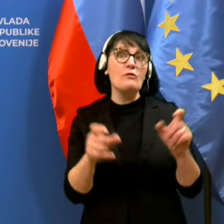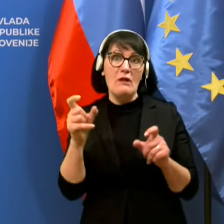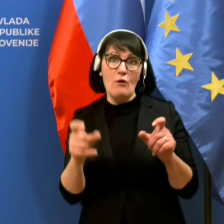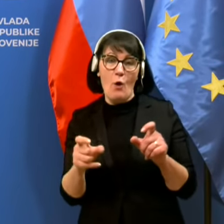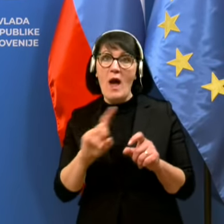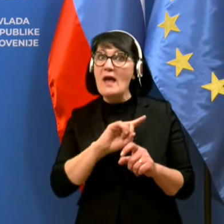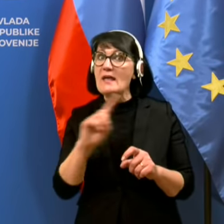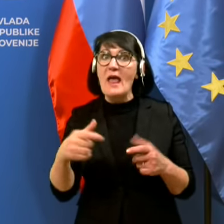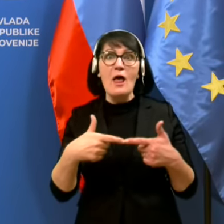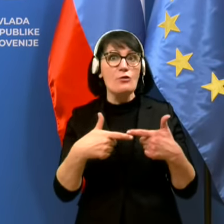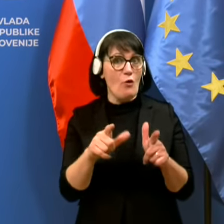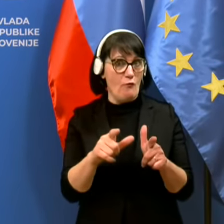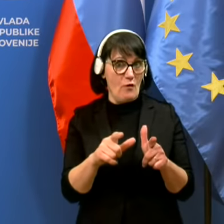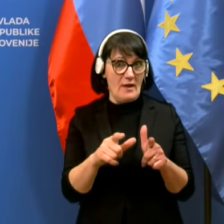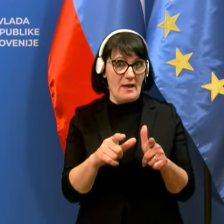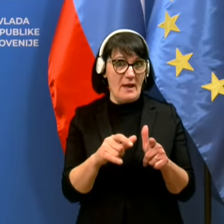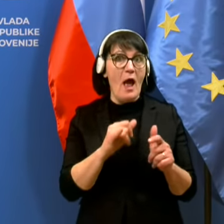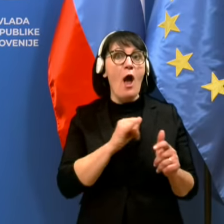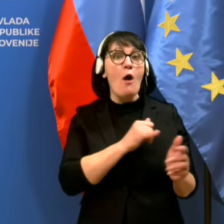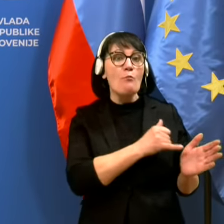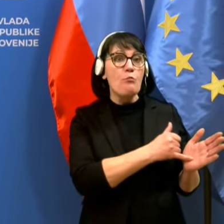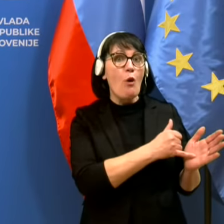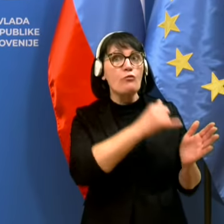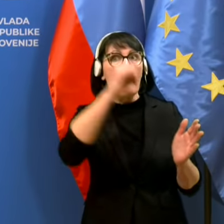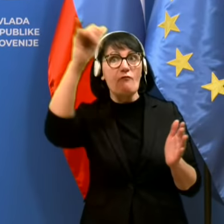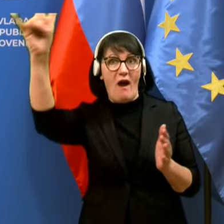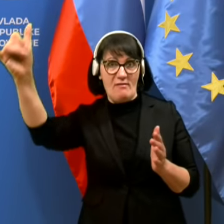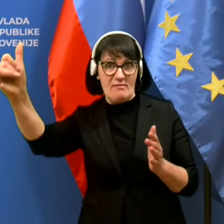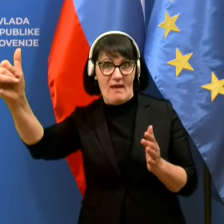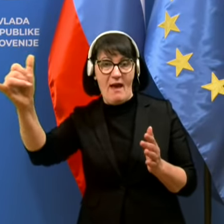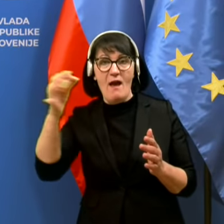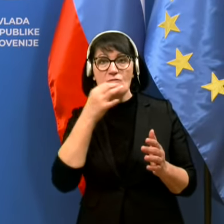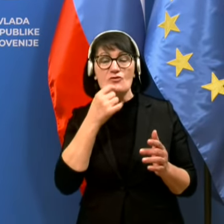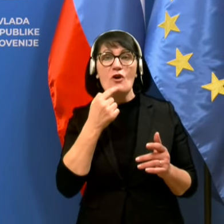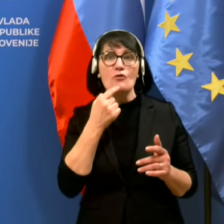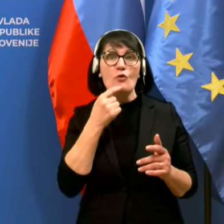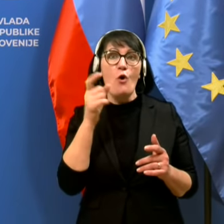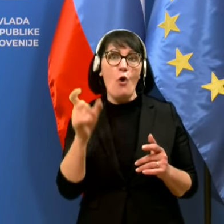omogoča potovanje iz Brazilije. Torej, če kdo od teh